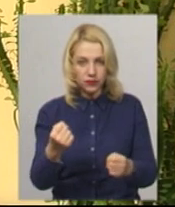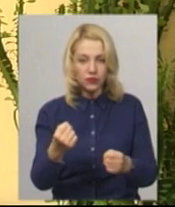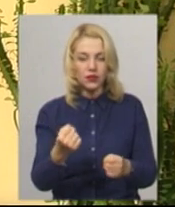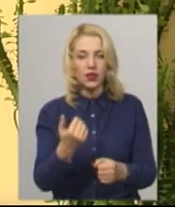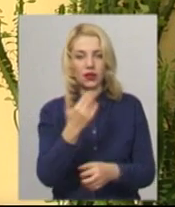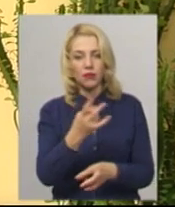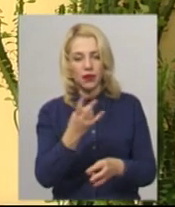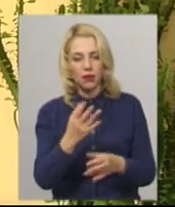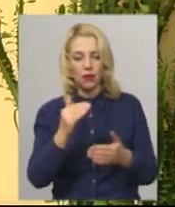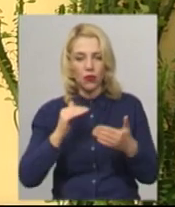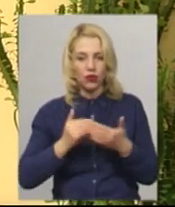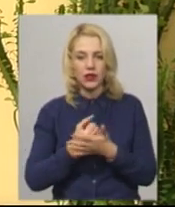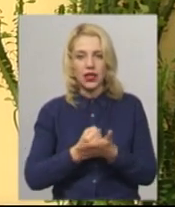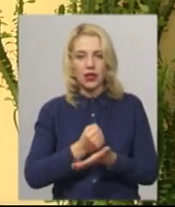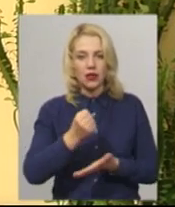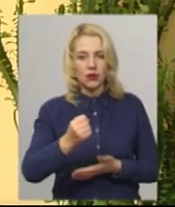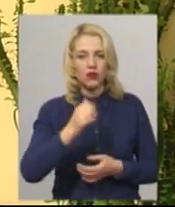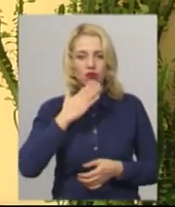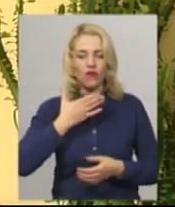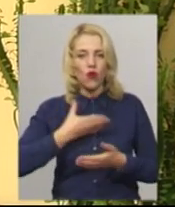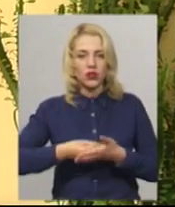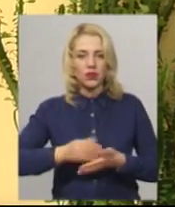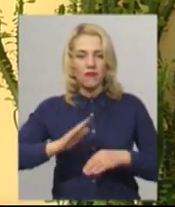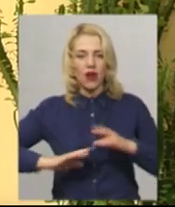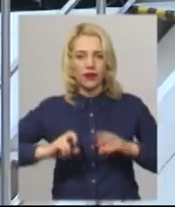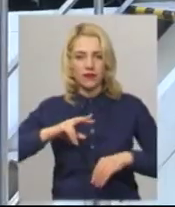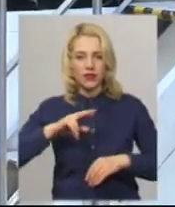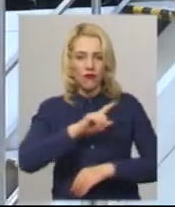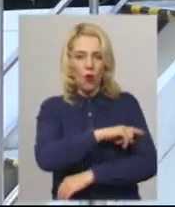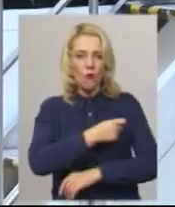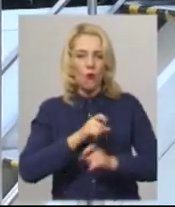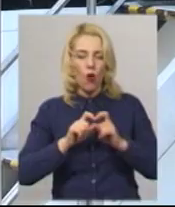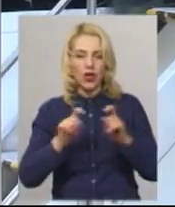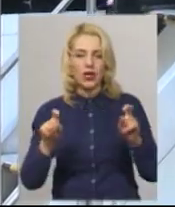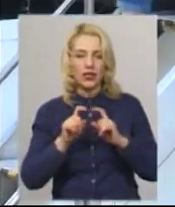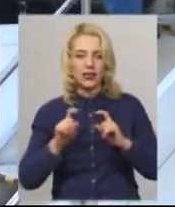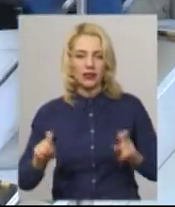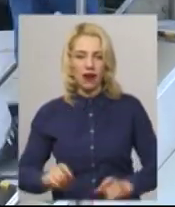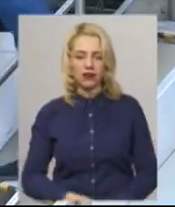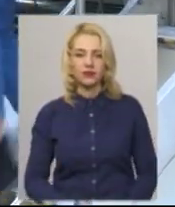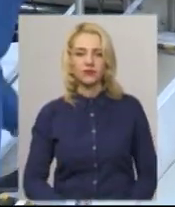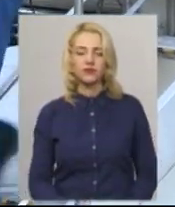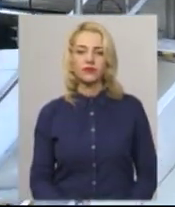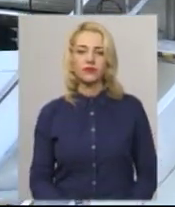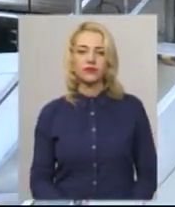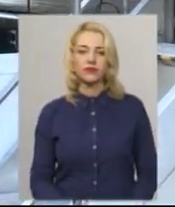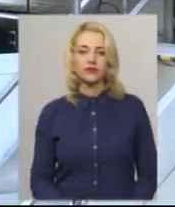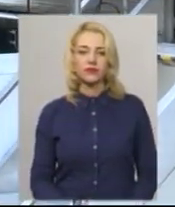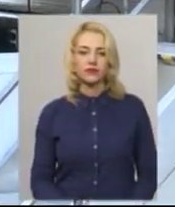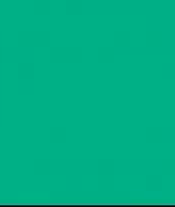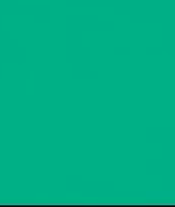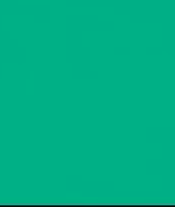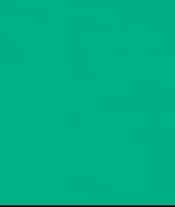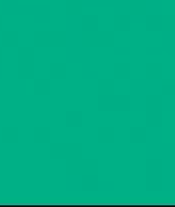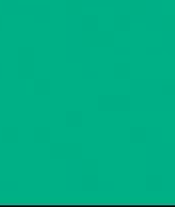їм потрібно поновити направлення в своїх фахівців в поліклініках. Тетяна Ворожцова, Дем'ян Цегольник. Новини на Суспільному. Хмельницький.